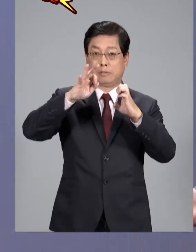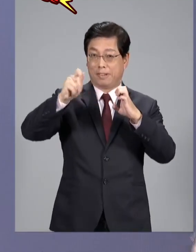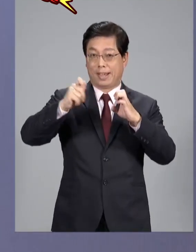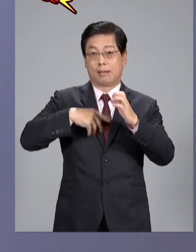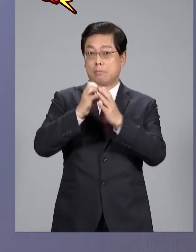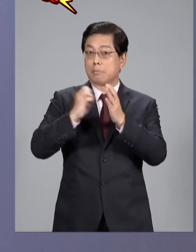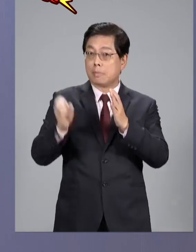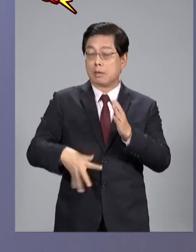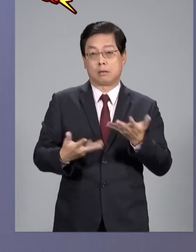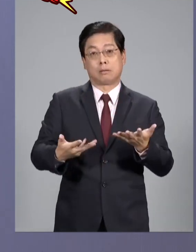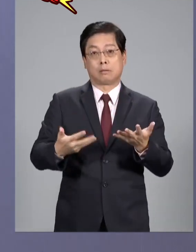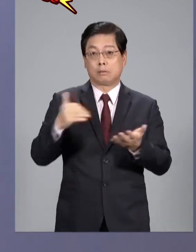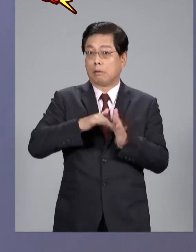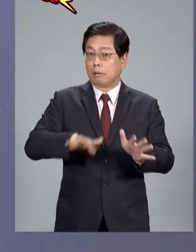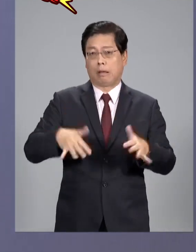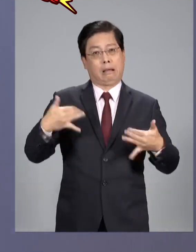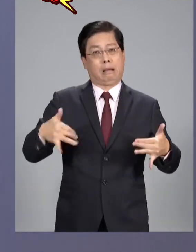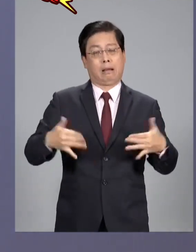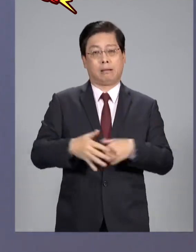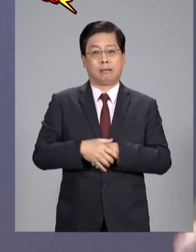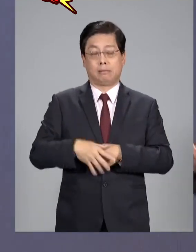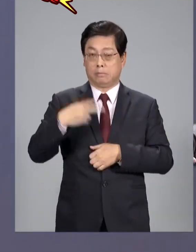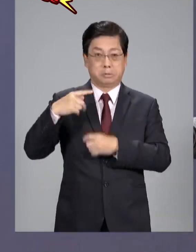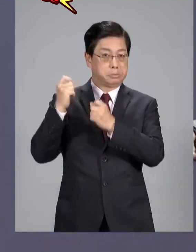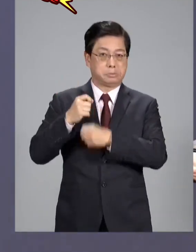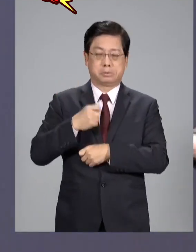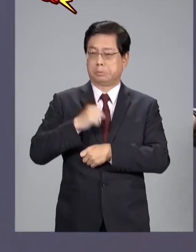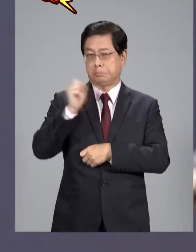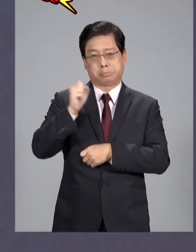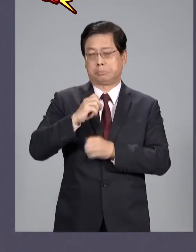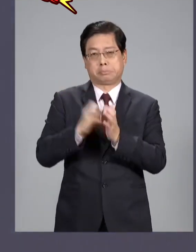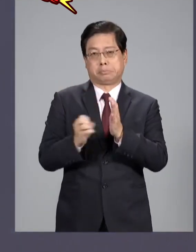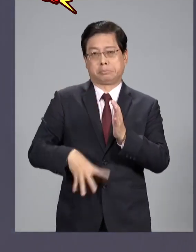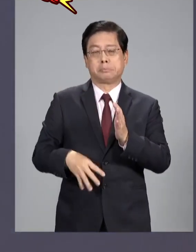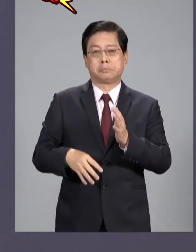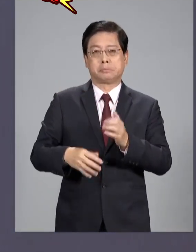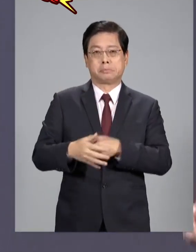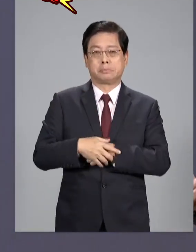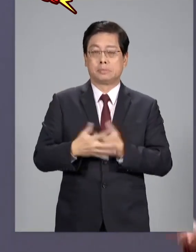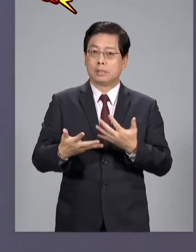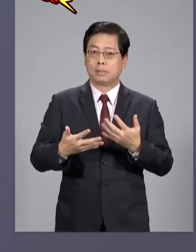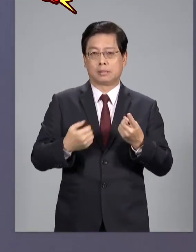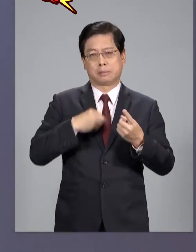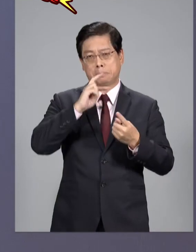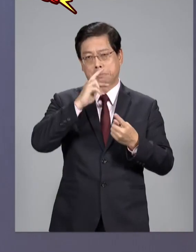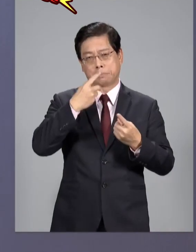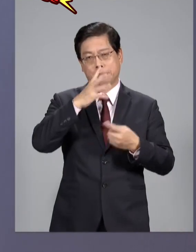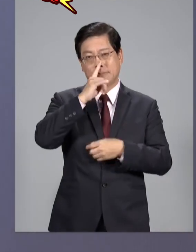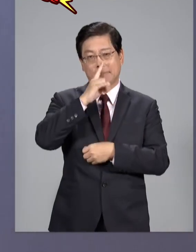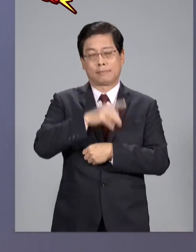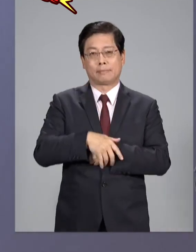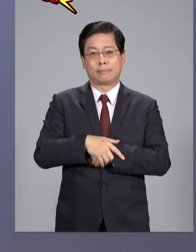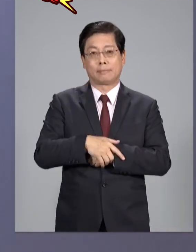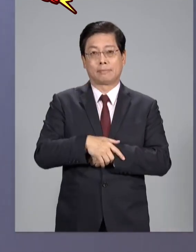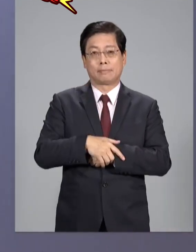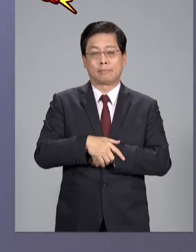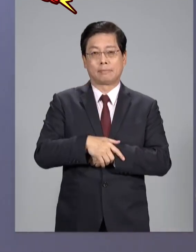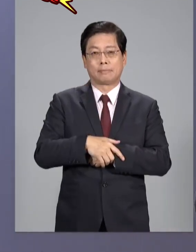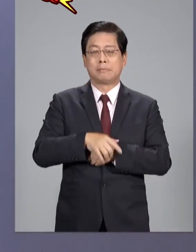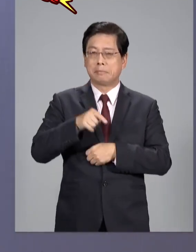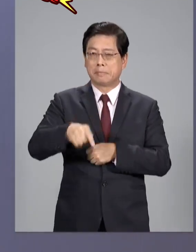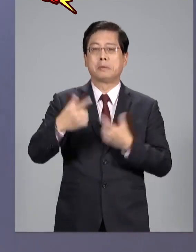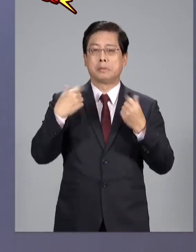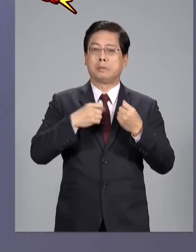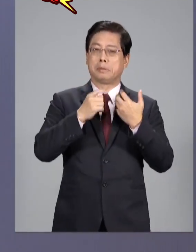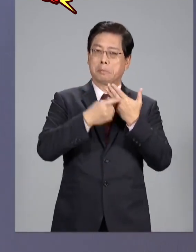消了那取消了沒有呢不但沒有取消最近還說不應該取消不應該取消這不是也很奇怪嗎那不是這個這個